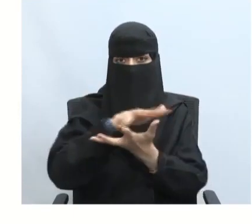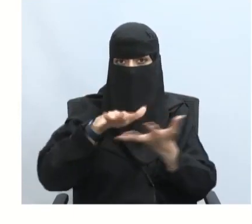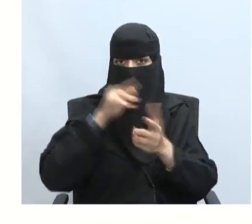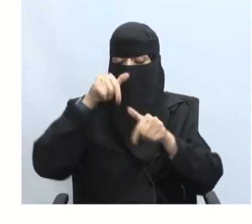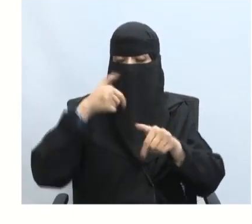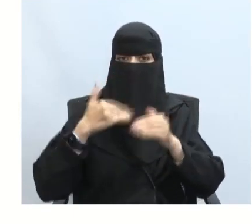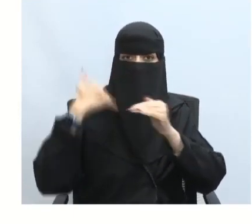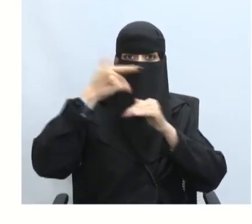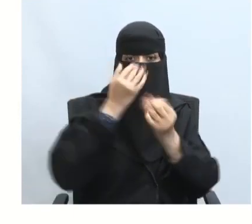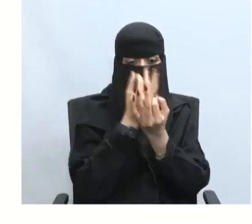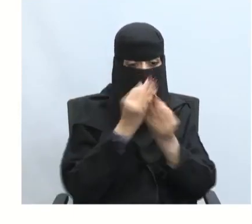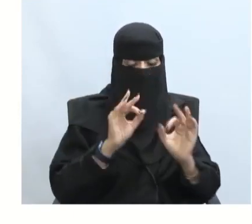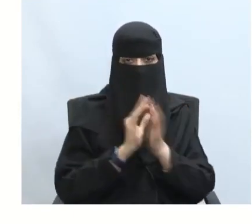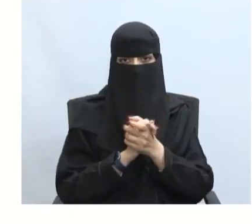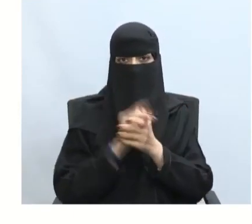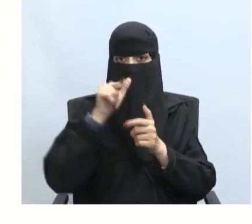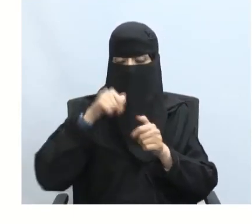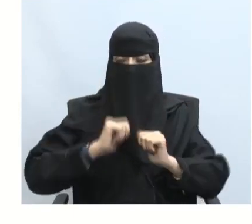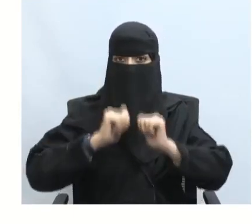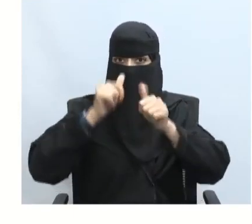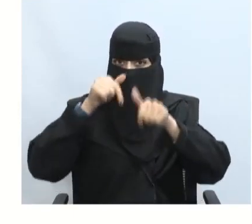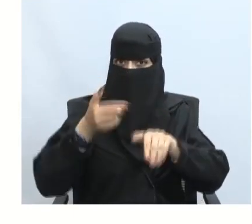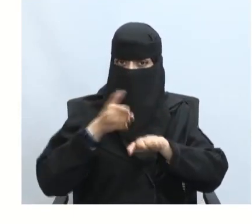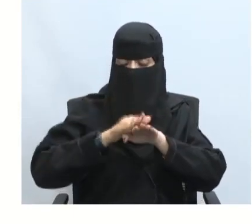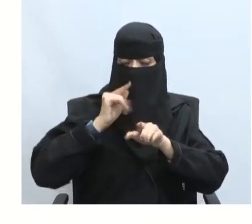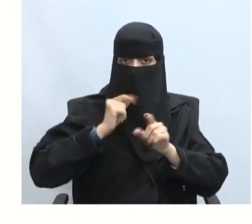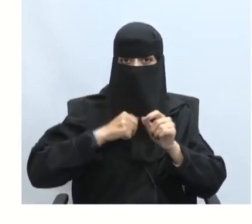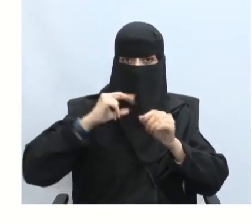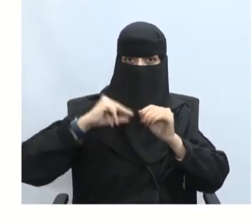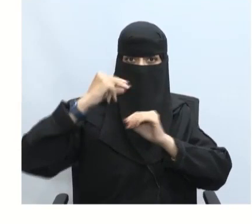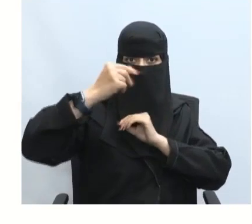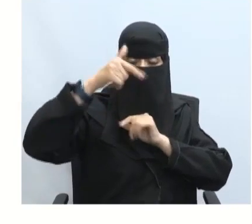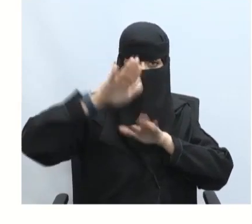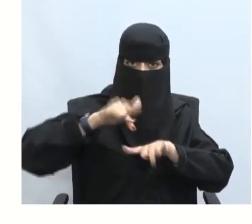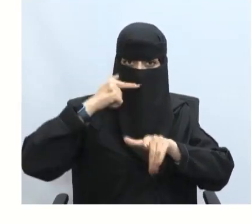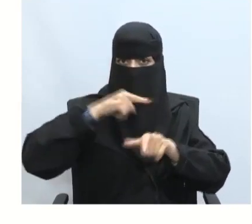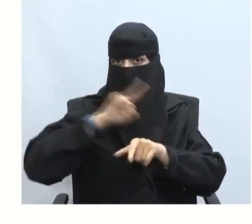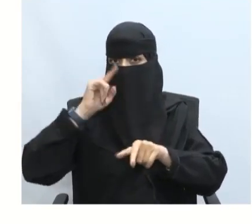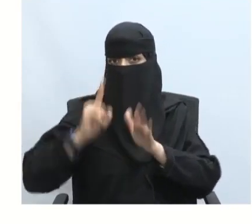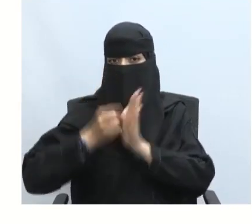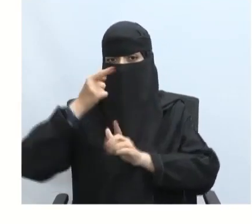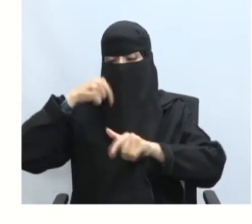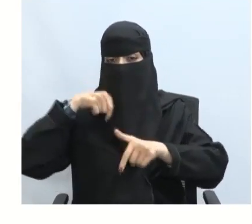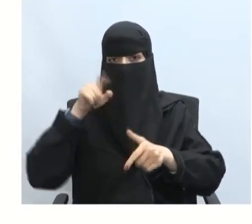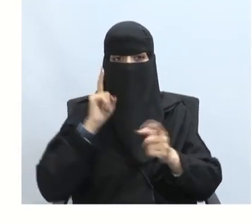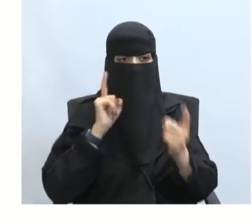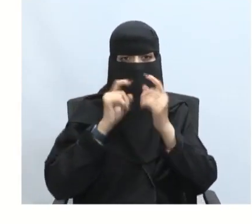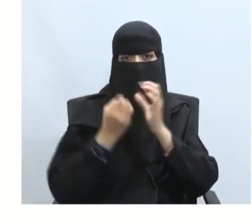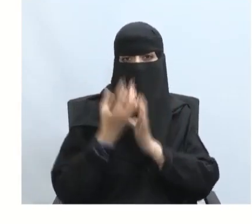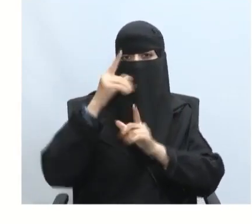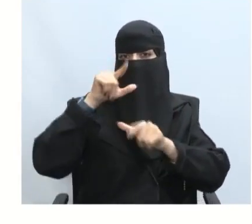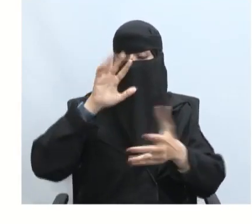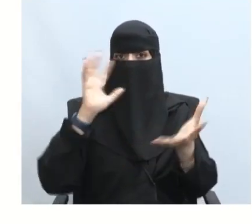على أكمل وجه والاستعداد لتباعاتها لأنها ليست مجرد عارض صحي